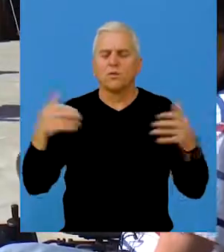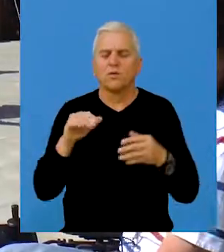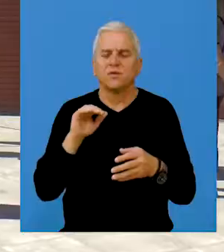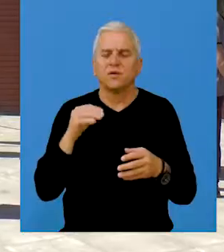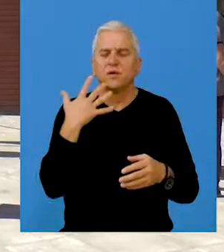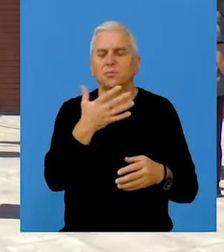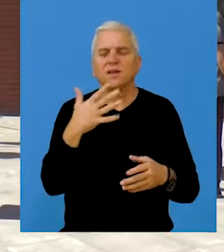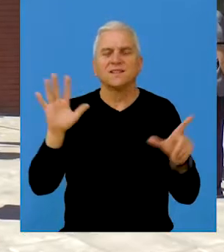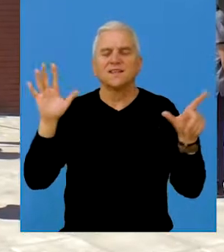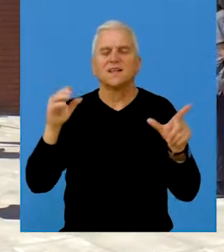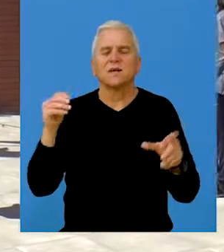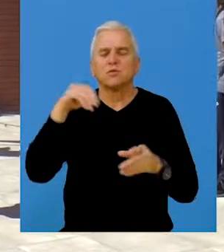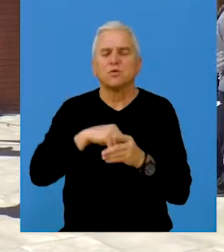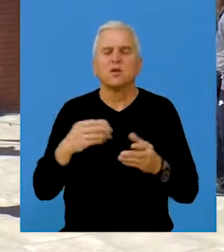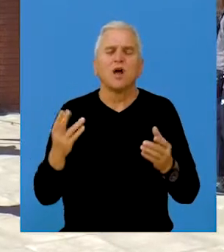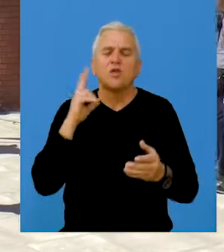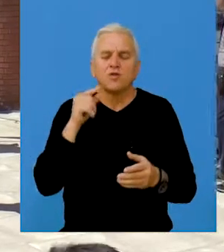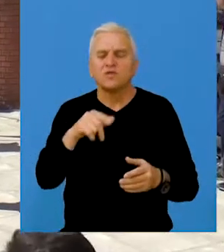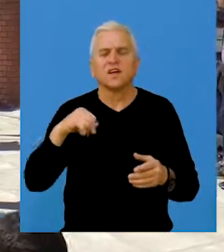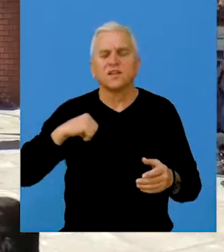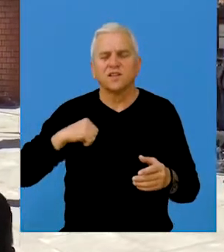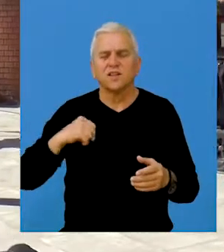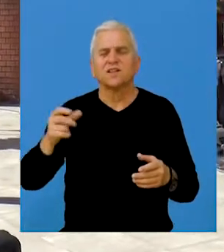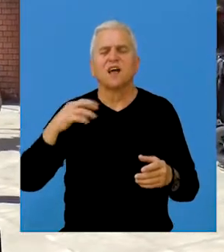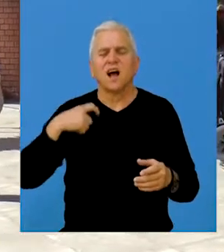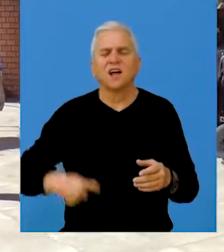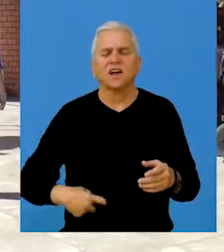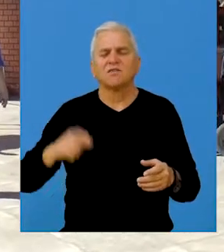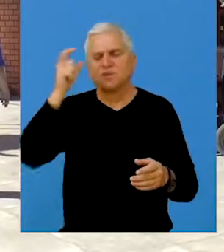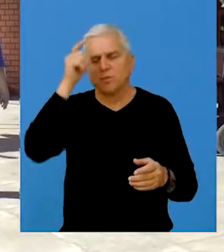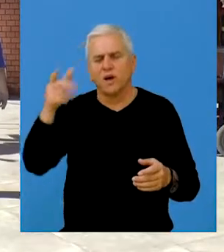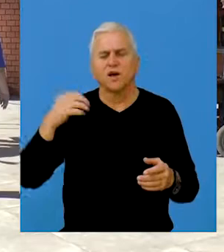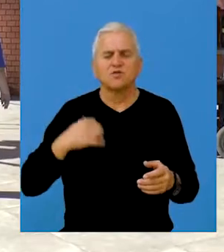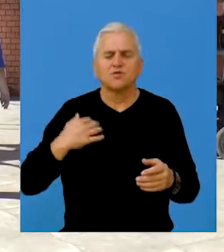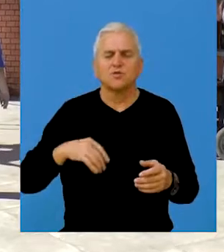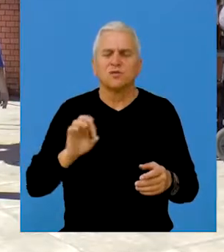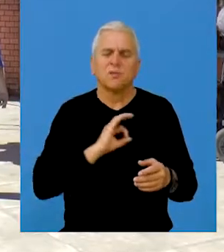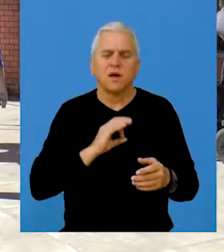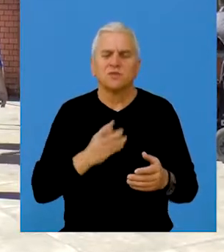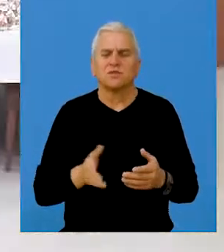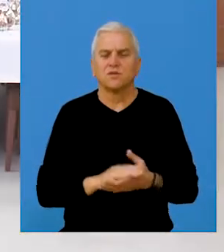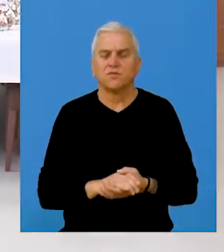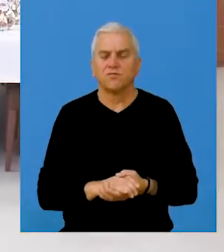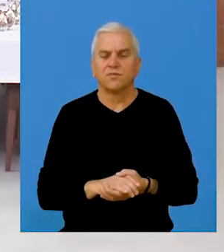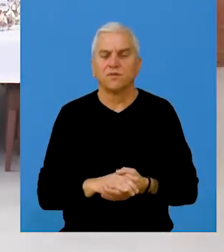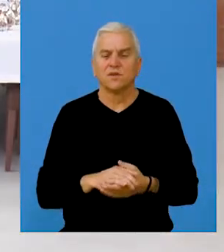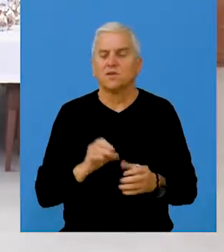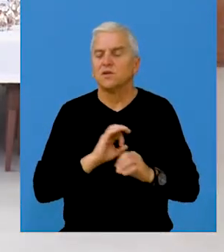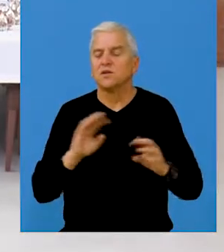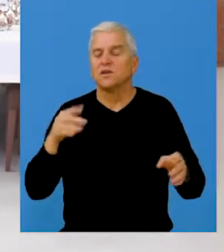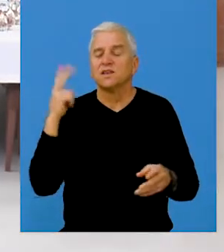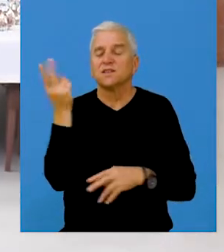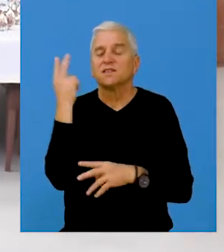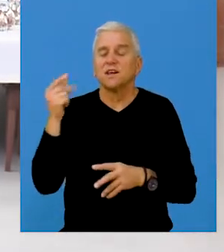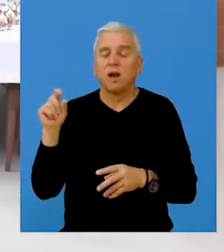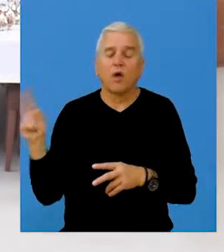okupilo 57 učesnika iz Novog Sada, Kikinde, Kragujevca, Beograda, Subotice i Bečeja. Niš nam je otkazao,